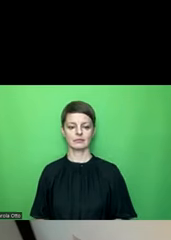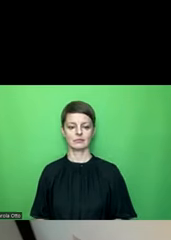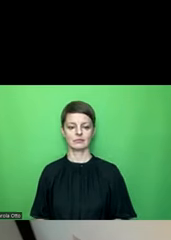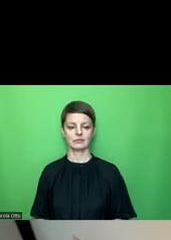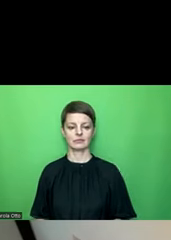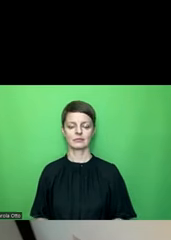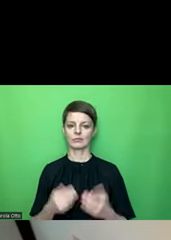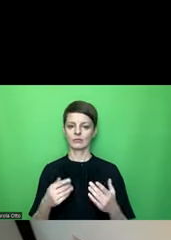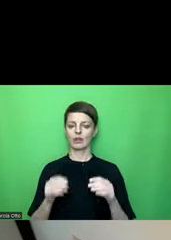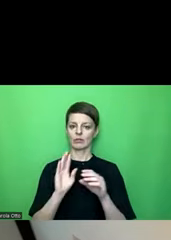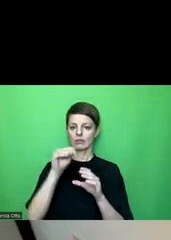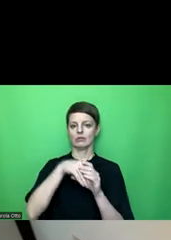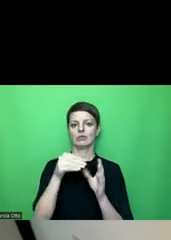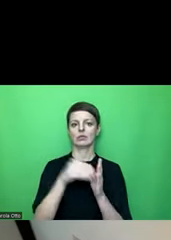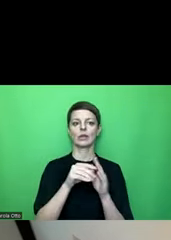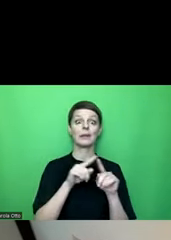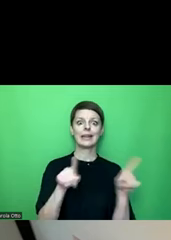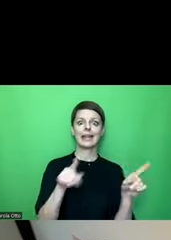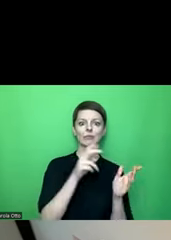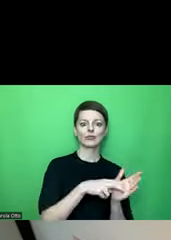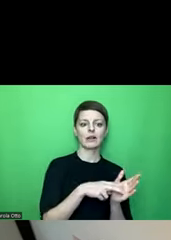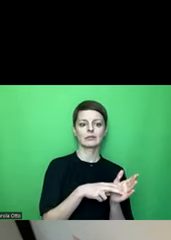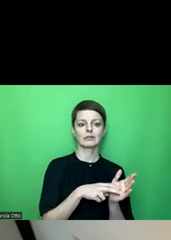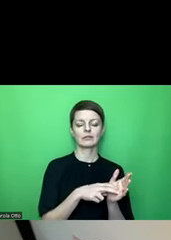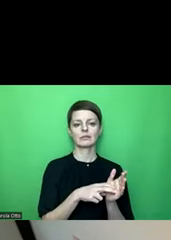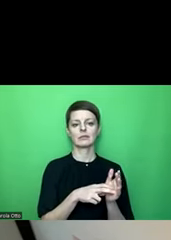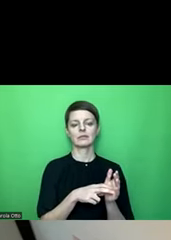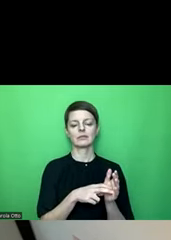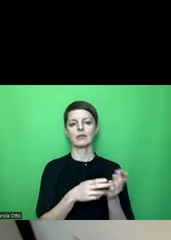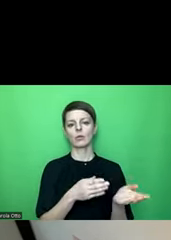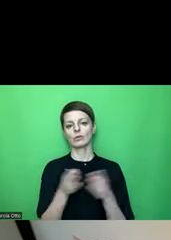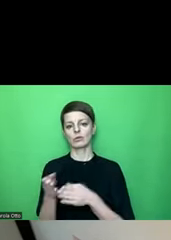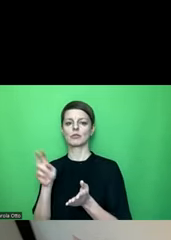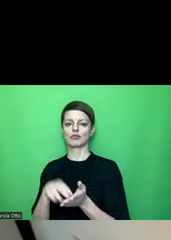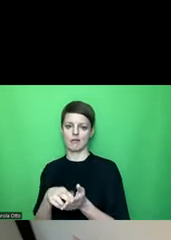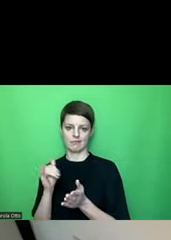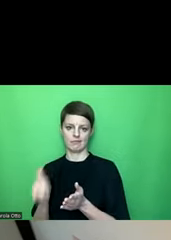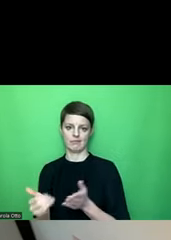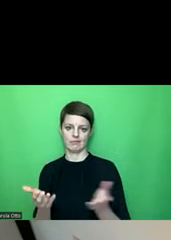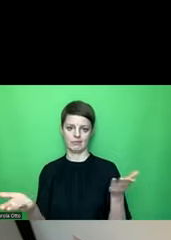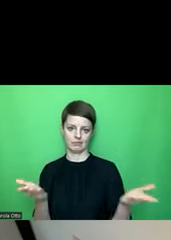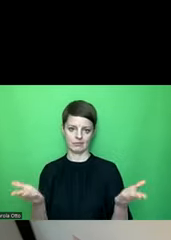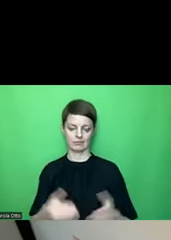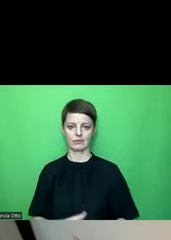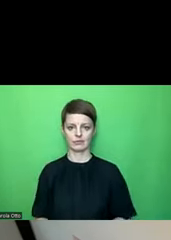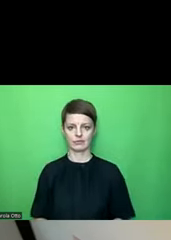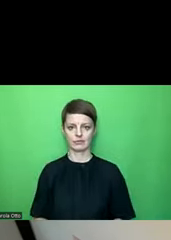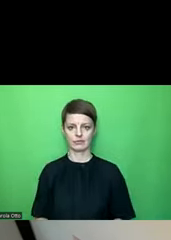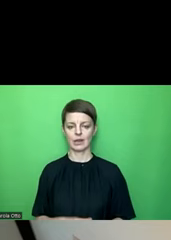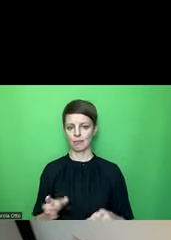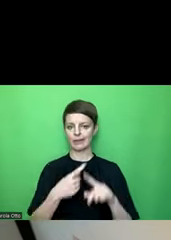dann wird jetzt innen drin geschrieben, nicht bestanden, 37,7% oder bestanden, nicht anwendbar, 62